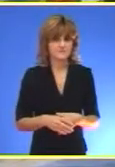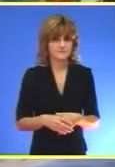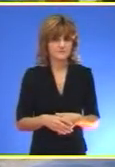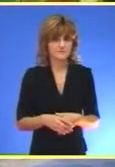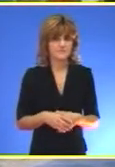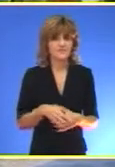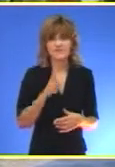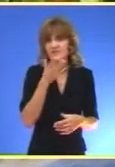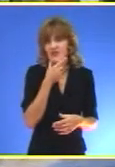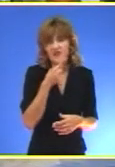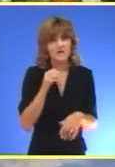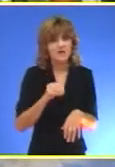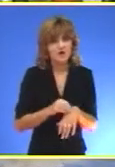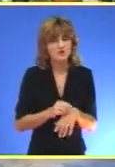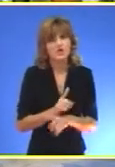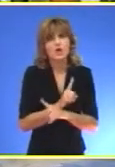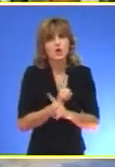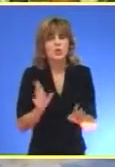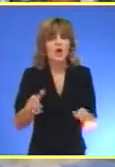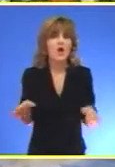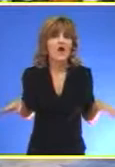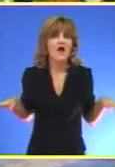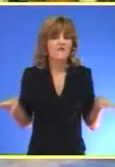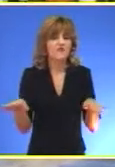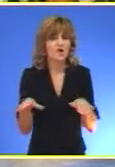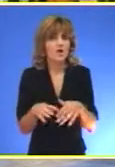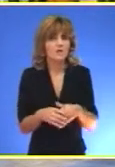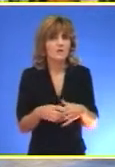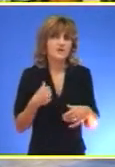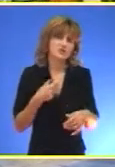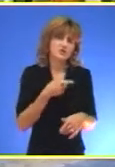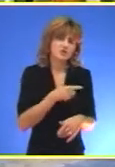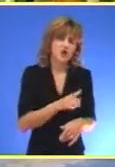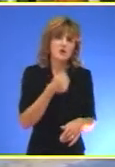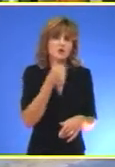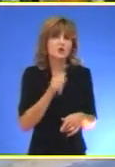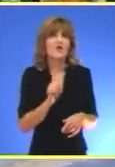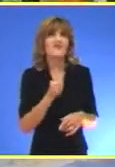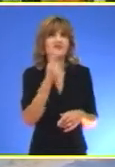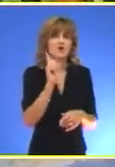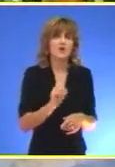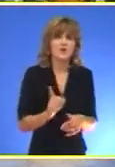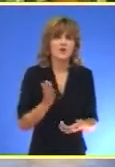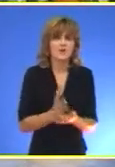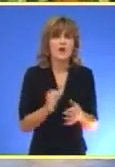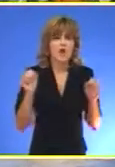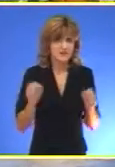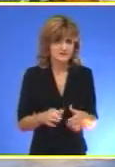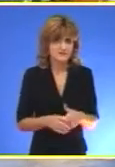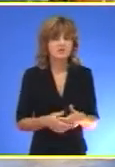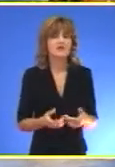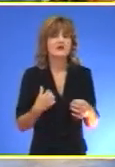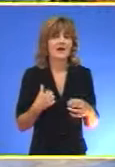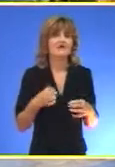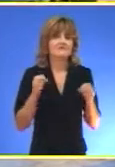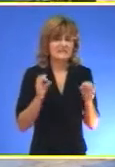Divan je osjećaj, nešto sasvim drugo nego avionom Jedino mi je žao što ova visina nije bila neka ozbiljnija visina Siguran